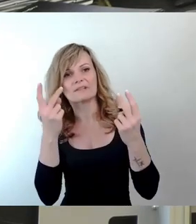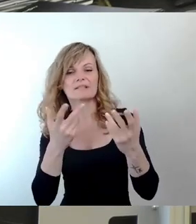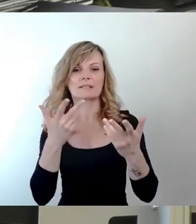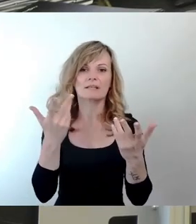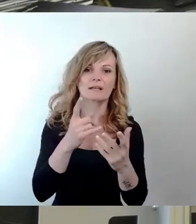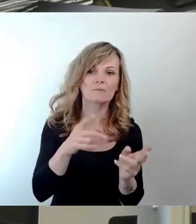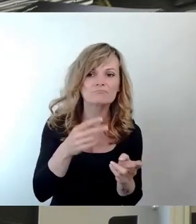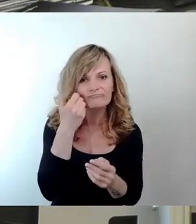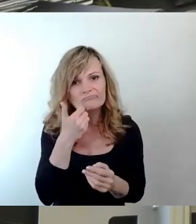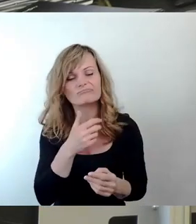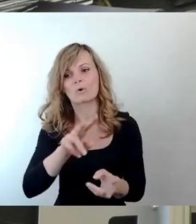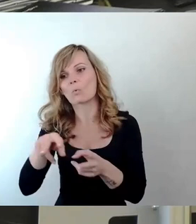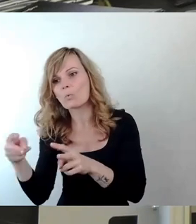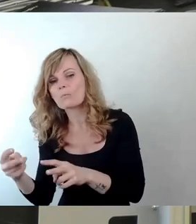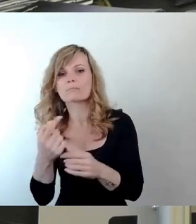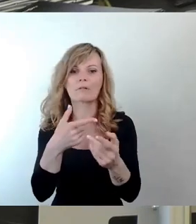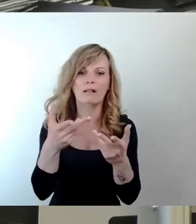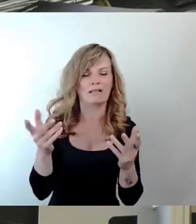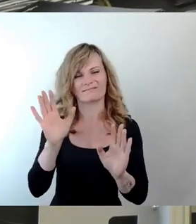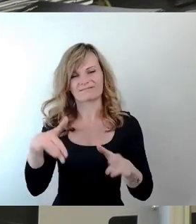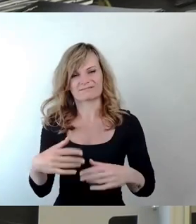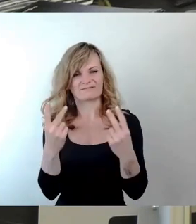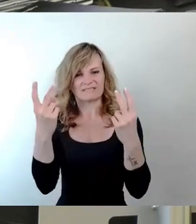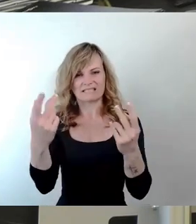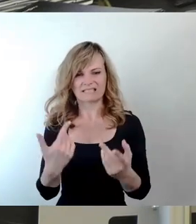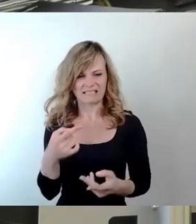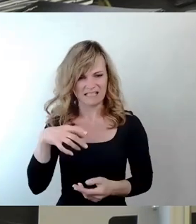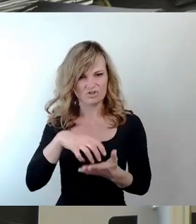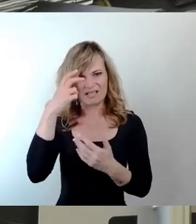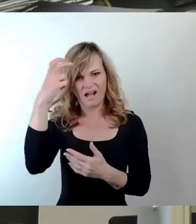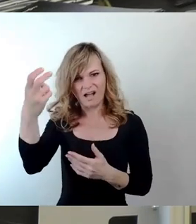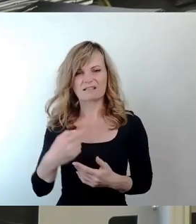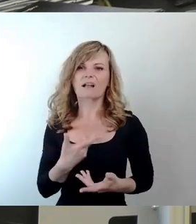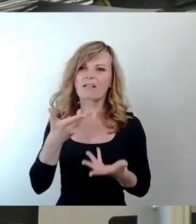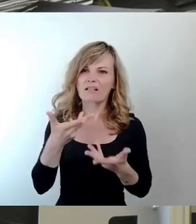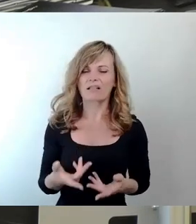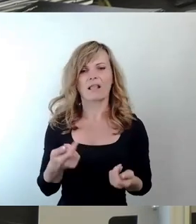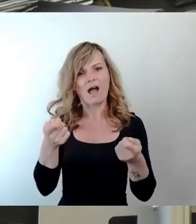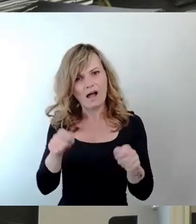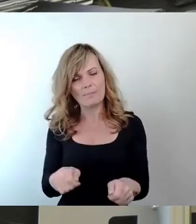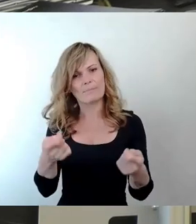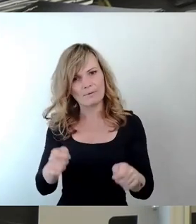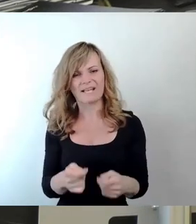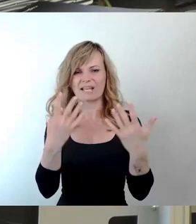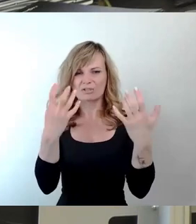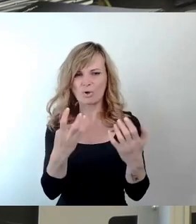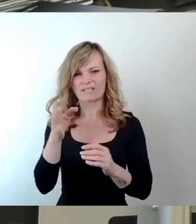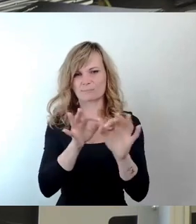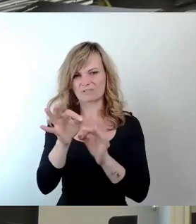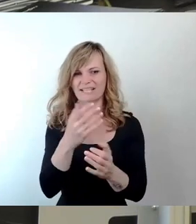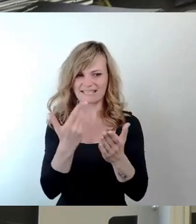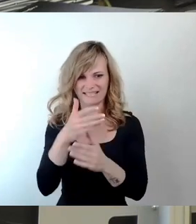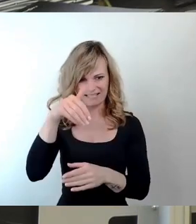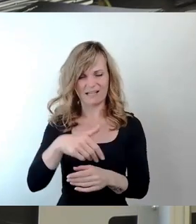Stadtrat geredet wird, was hier immer verabschiedet wird. 90 Prozent der Entscheidungen sind Verwaltungsentscheidungen. Die